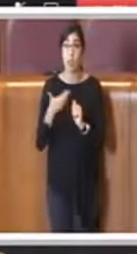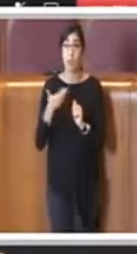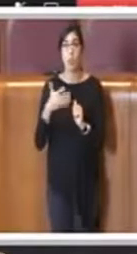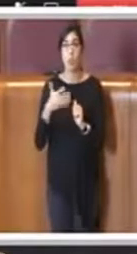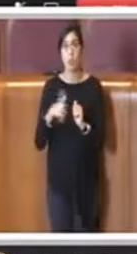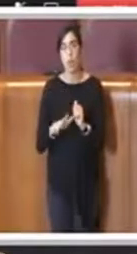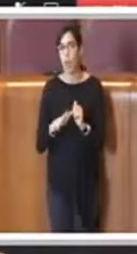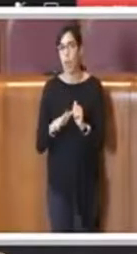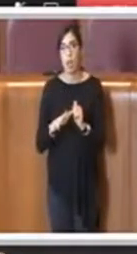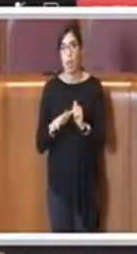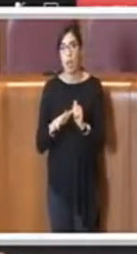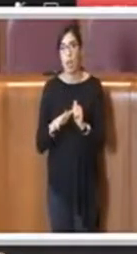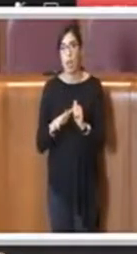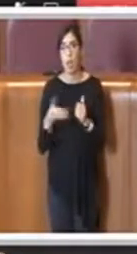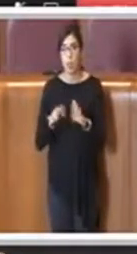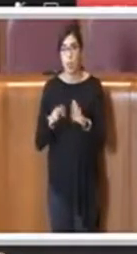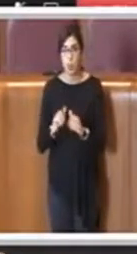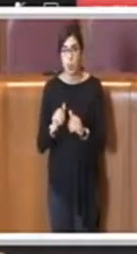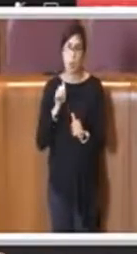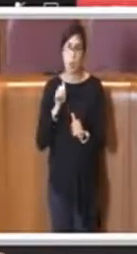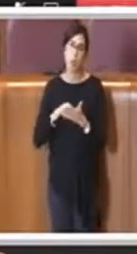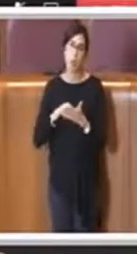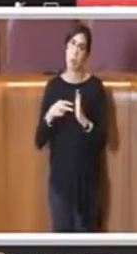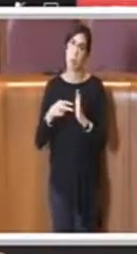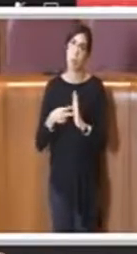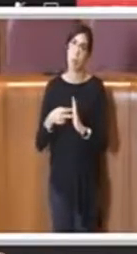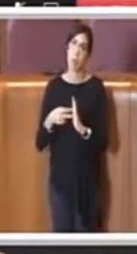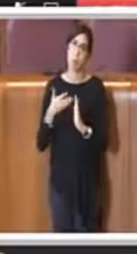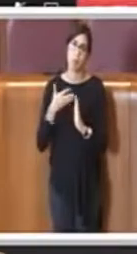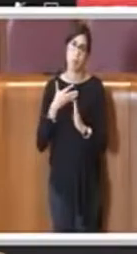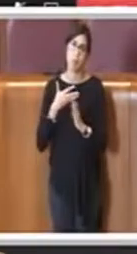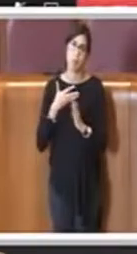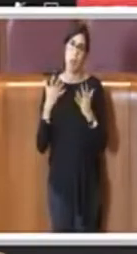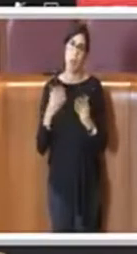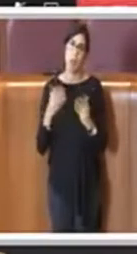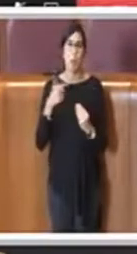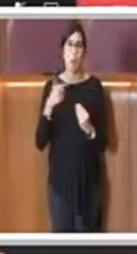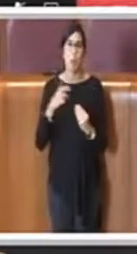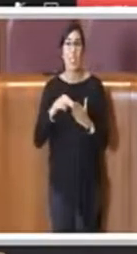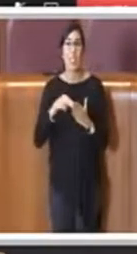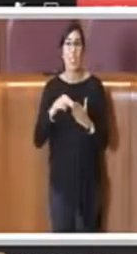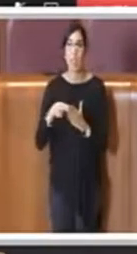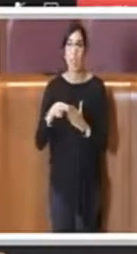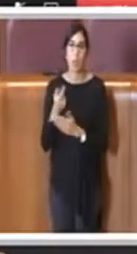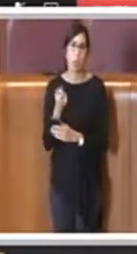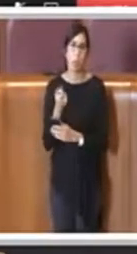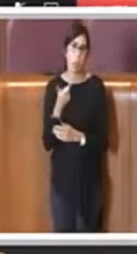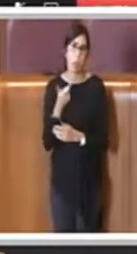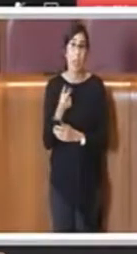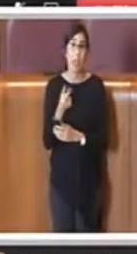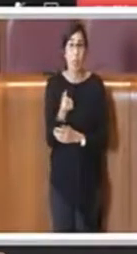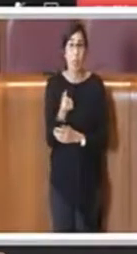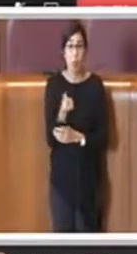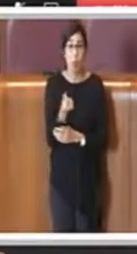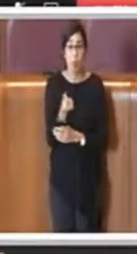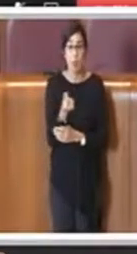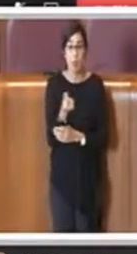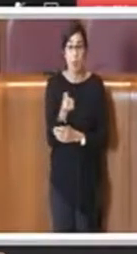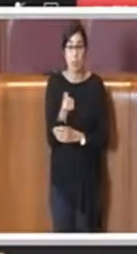ginocchio prima delle chiusure, in quanto il numero di iscritti si era dimezzato, in quanto i costi comunque erano